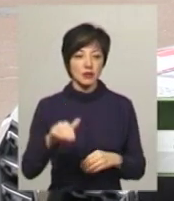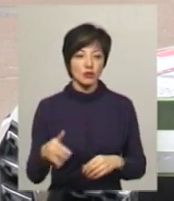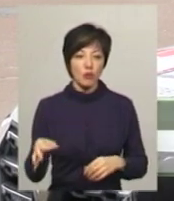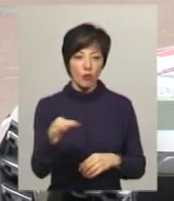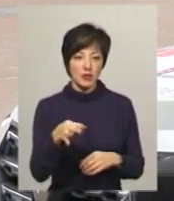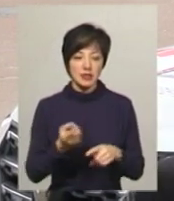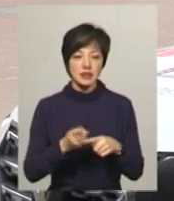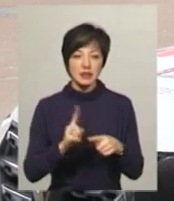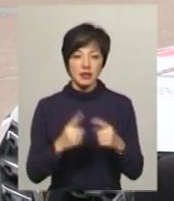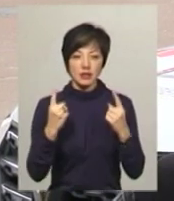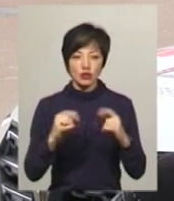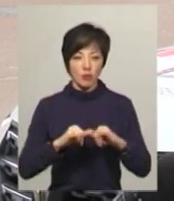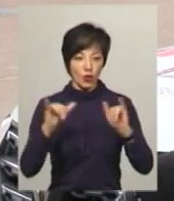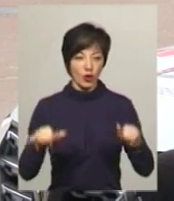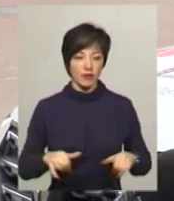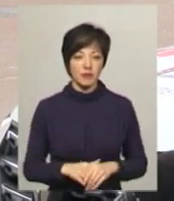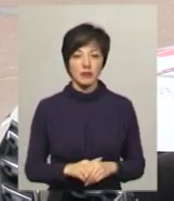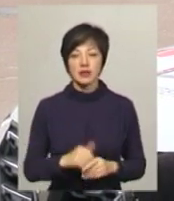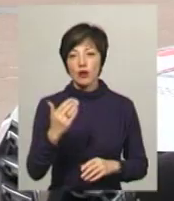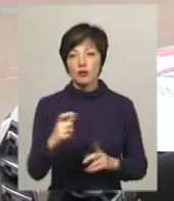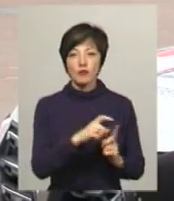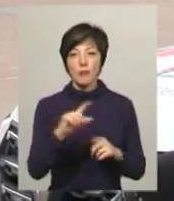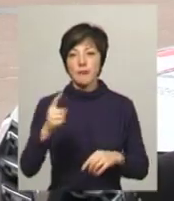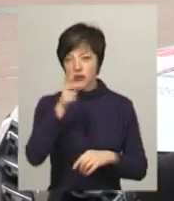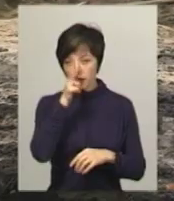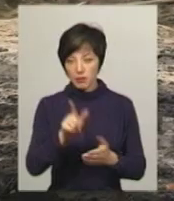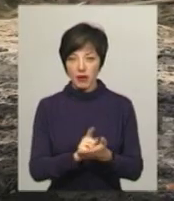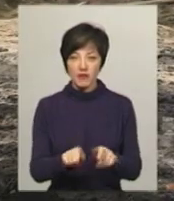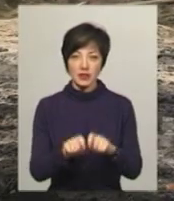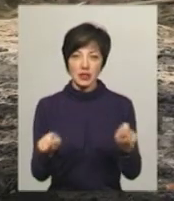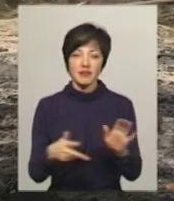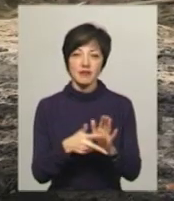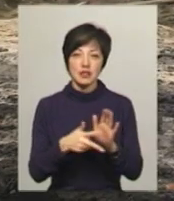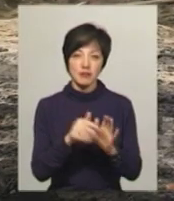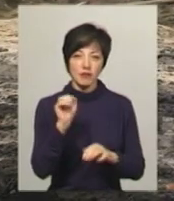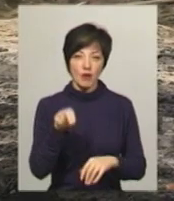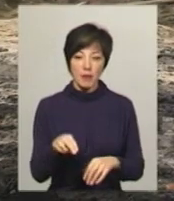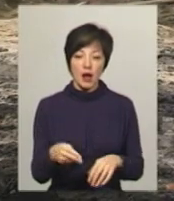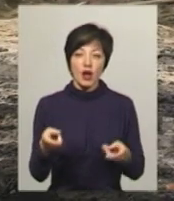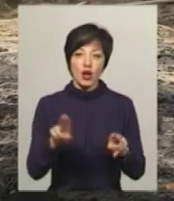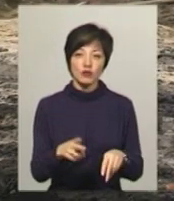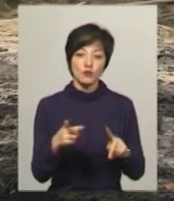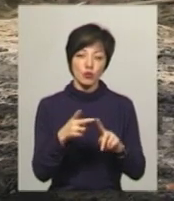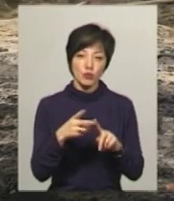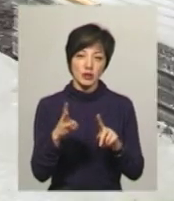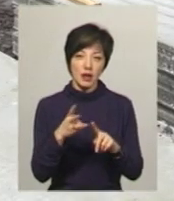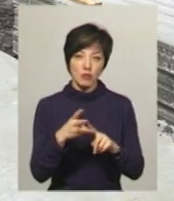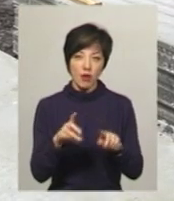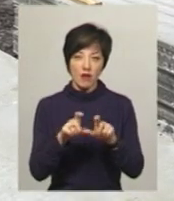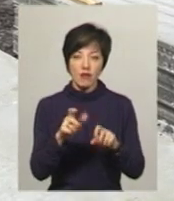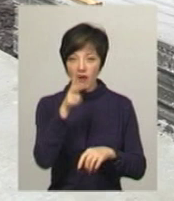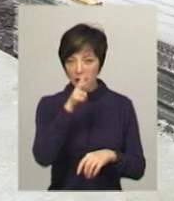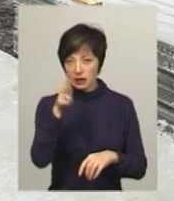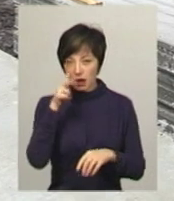області. Це значний прорив. За його словами, в першому кварталі мають відкрити вісім амбулаторій. Решту – в другому та третьому кварталах цього року.